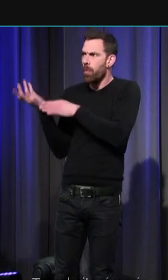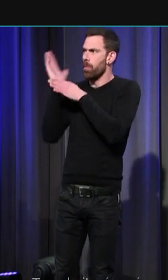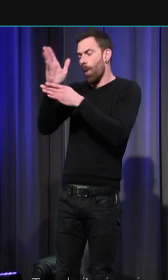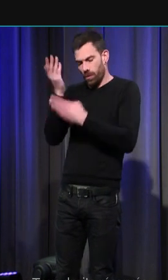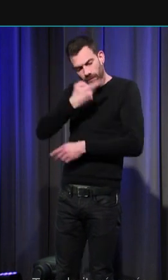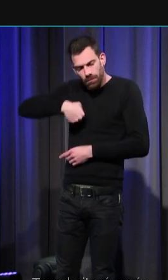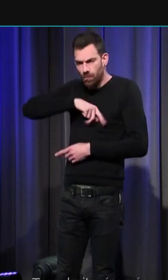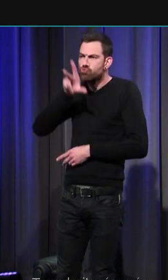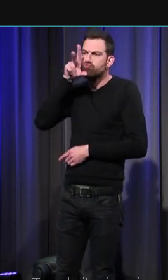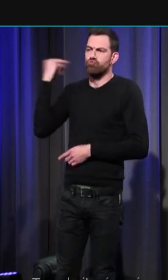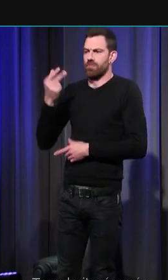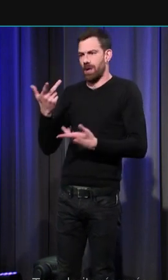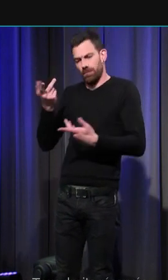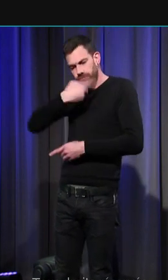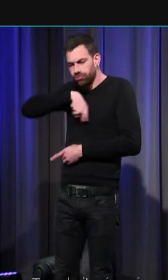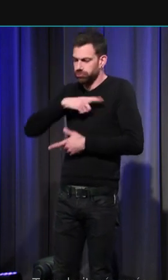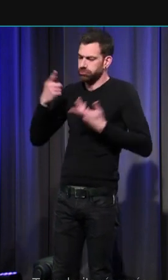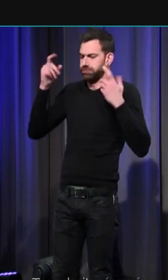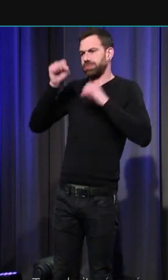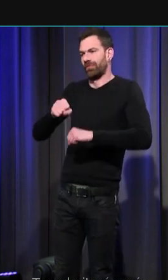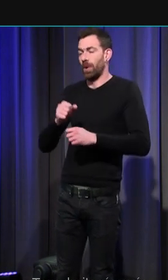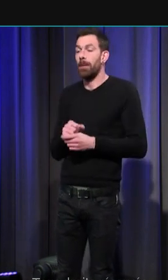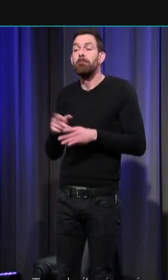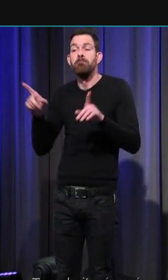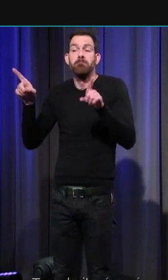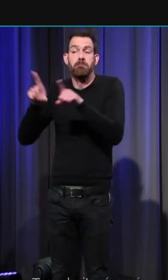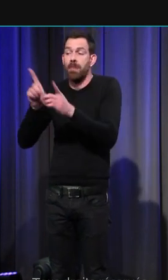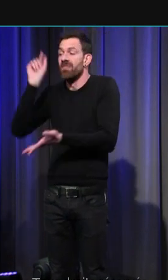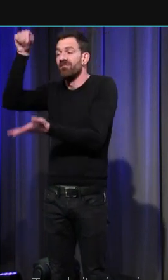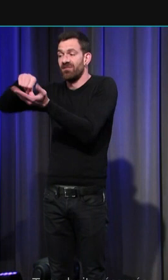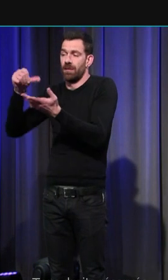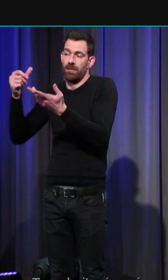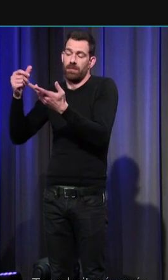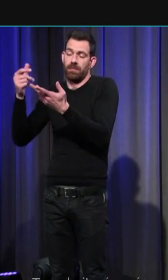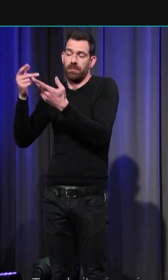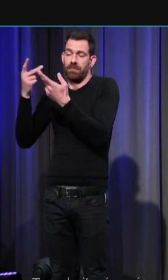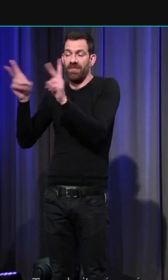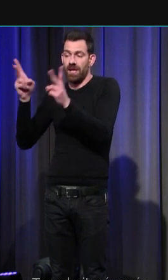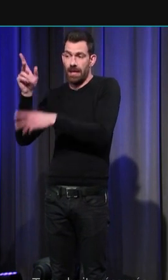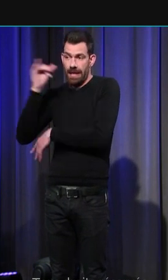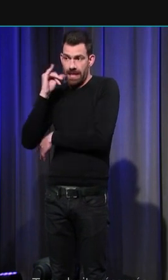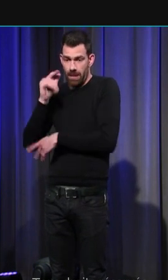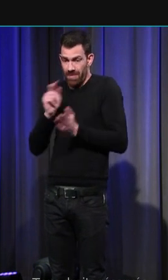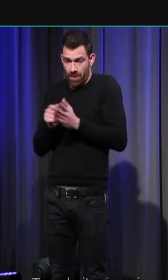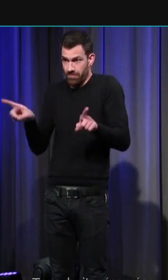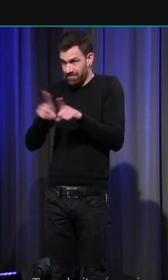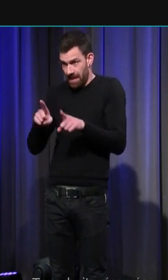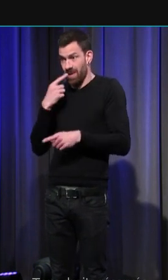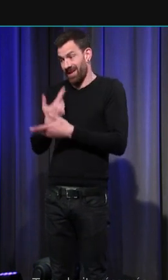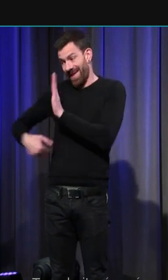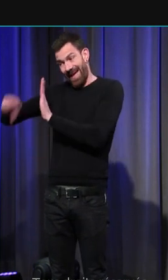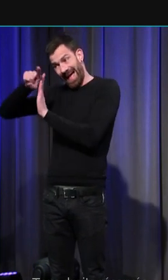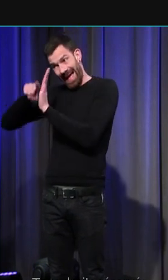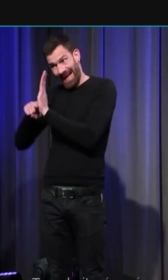voit également dans certaines cités italiennes à la même époque comme dans la ville d'Orvieto où les statuts communaux interdisent